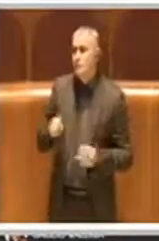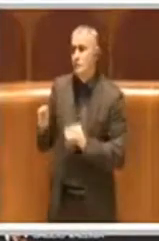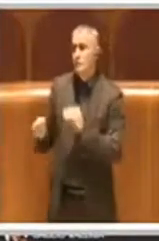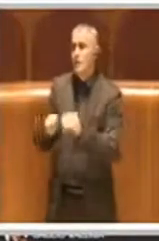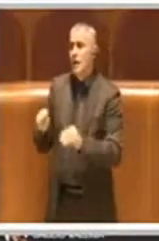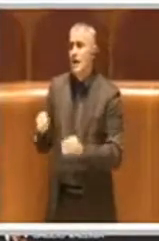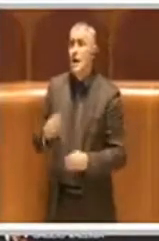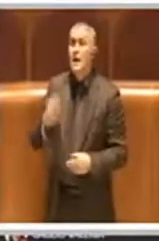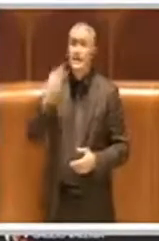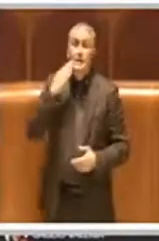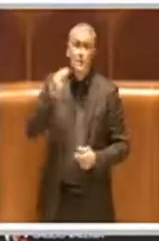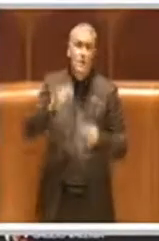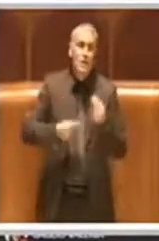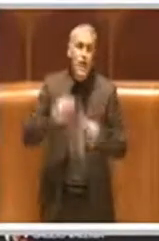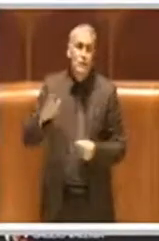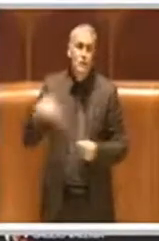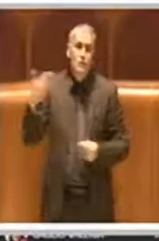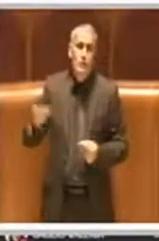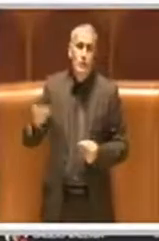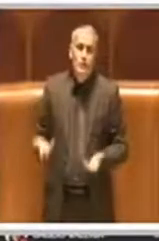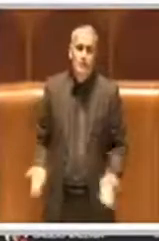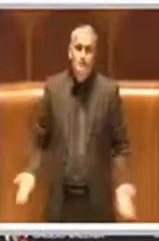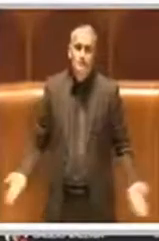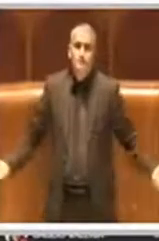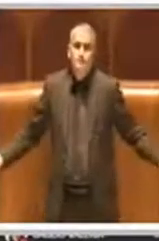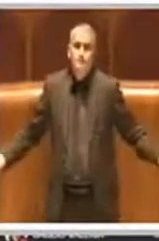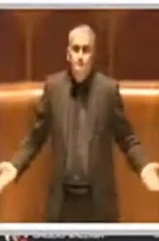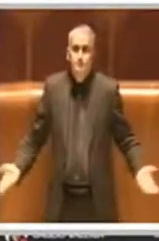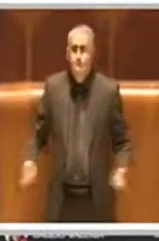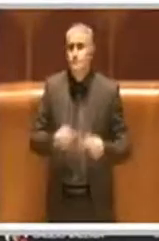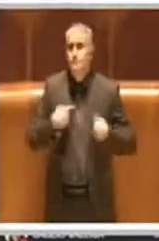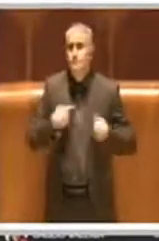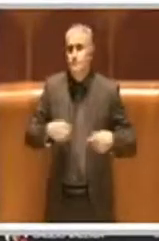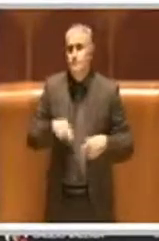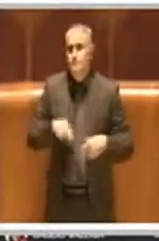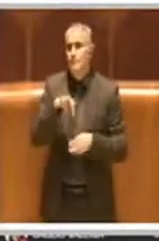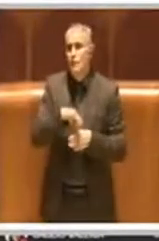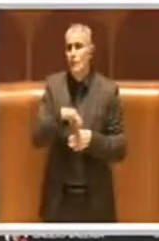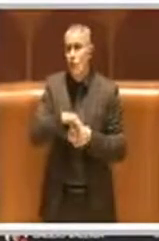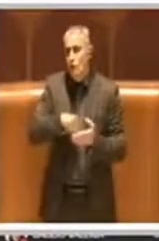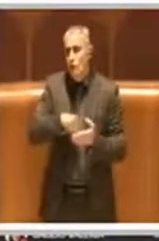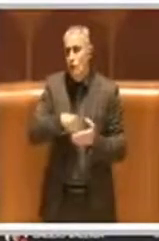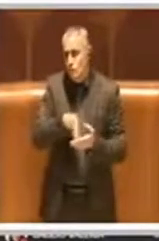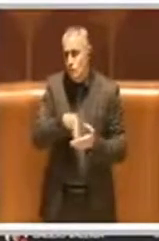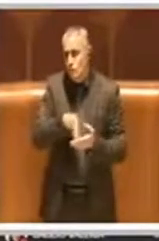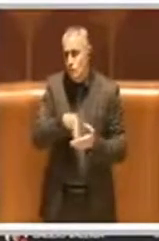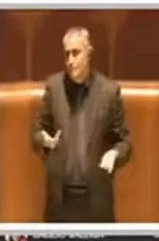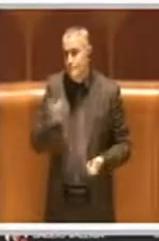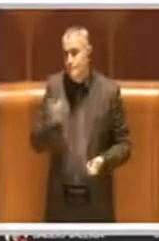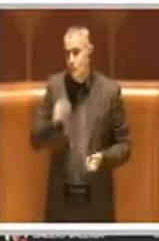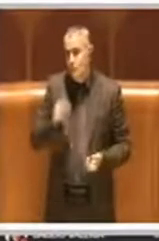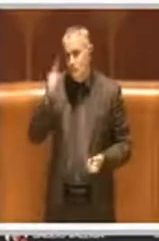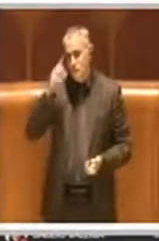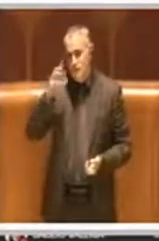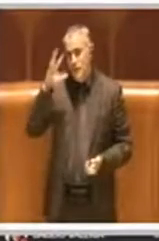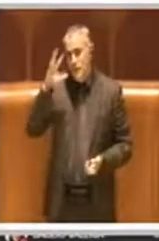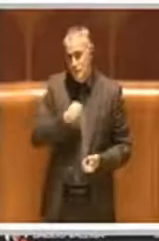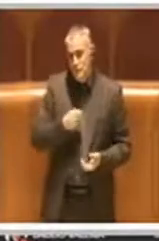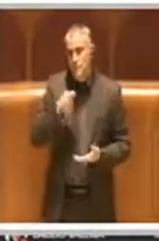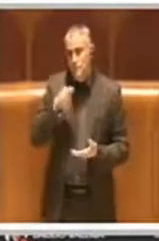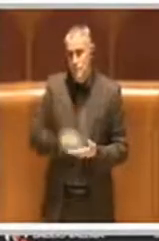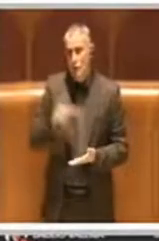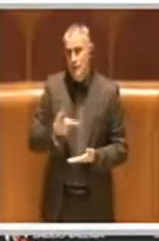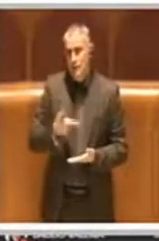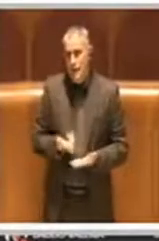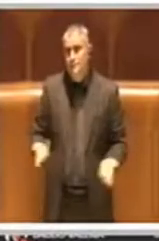fuori bilancio noi li stiamo votando perché capiamo che è importante per